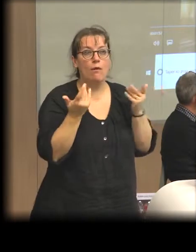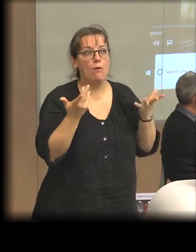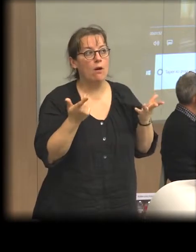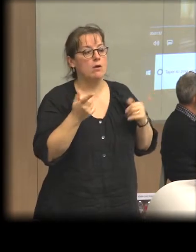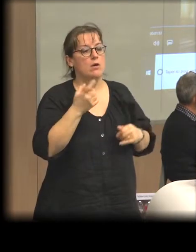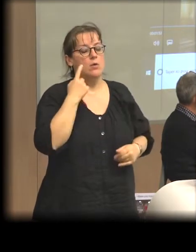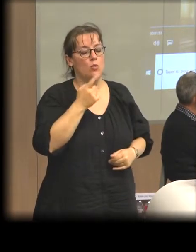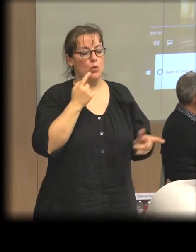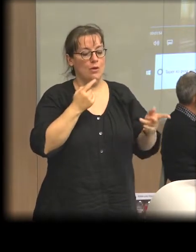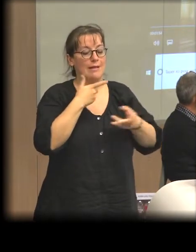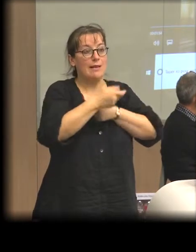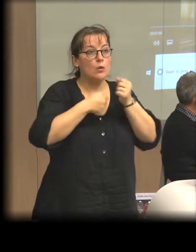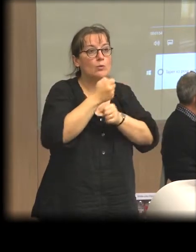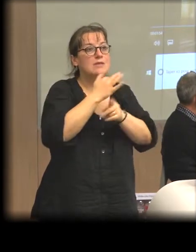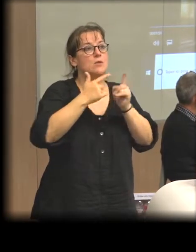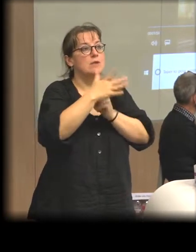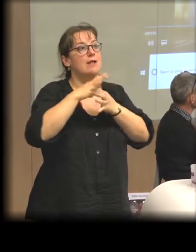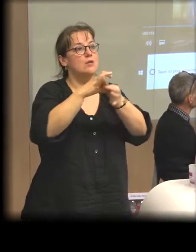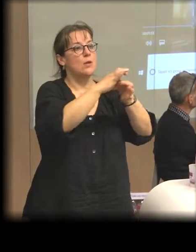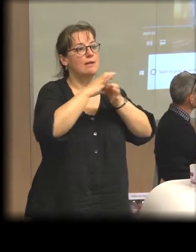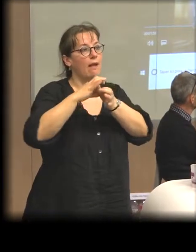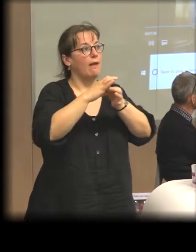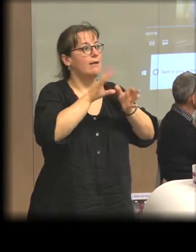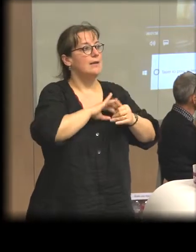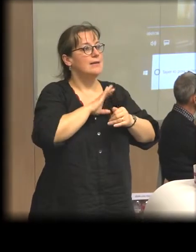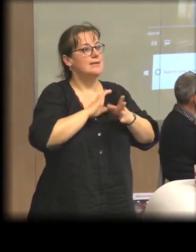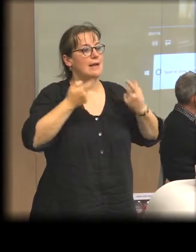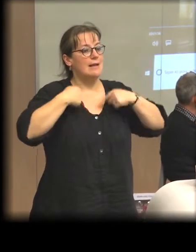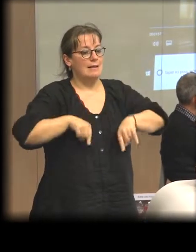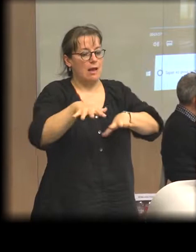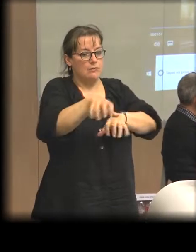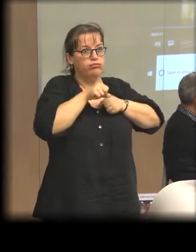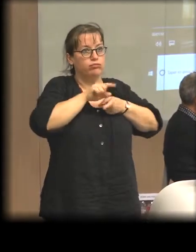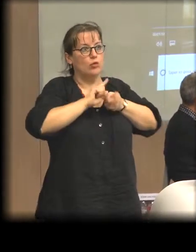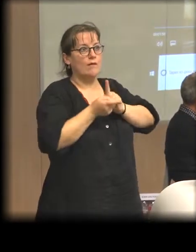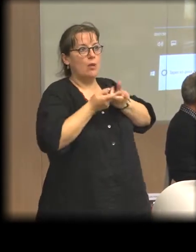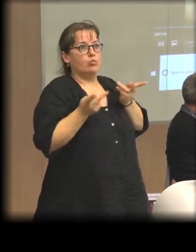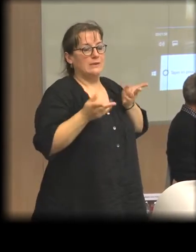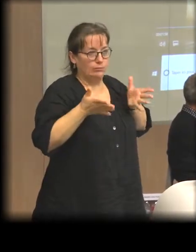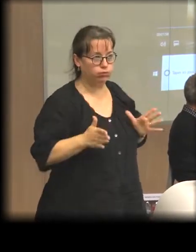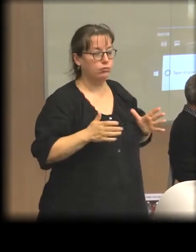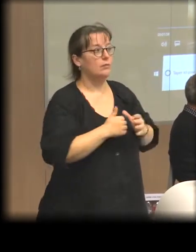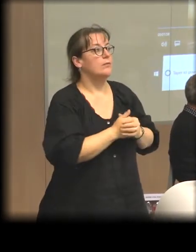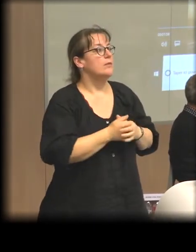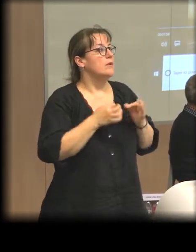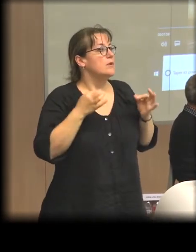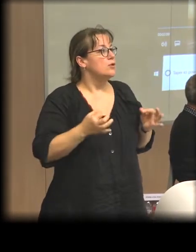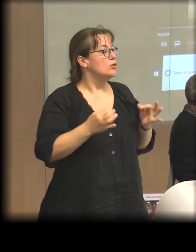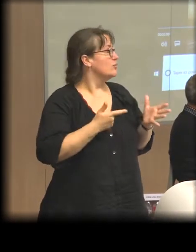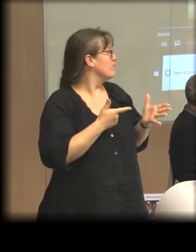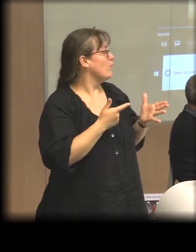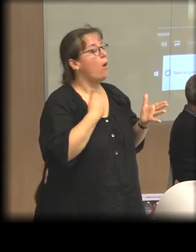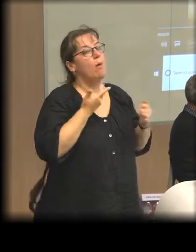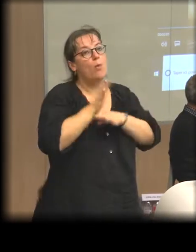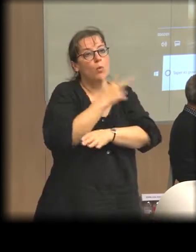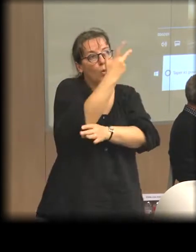'institutionnalisation de l'économie sociale et solidaire dans sept pays d'Amérique du Sud. Je vais prendre trois cas qui sont des cas un